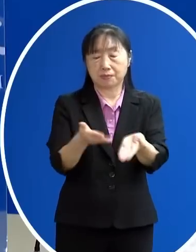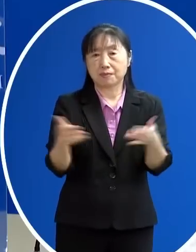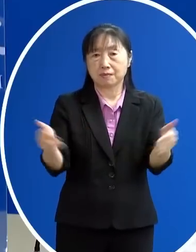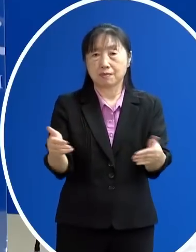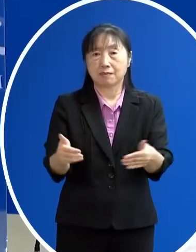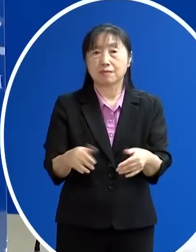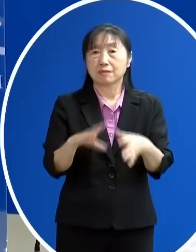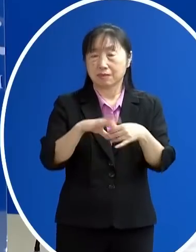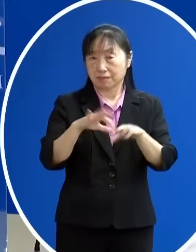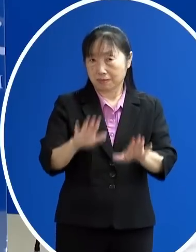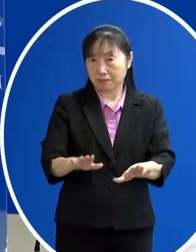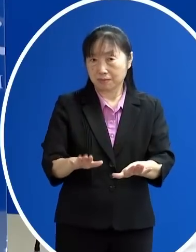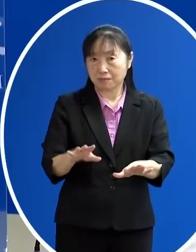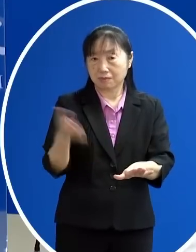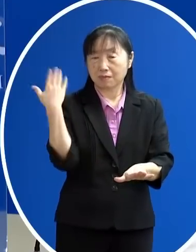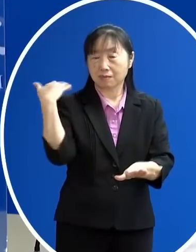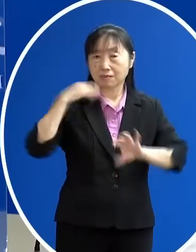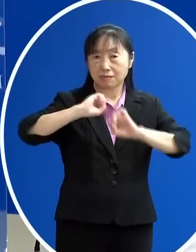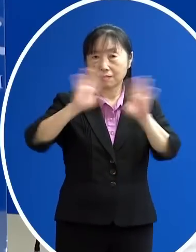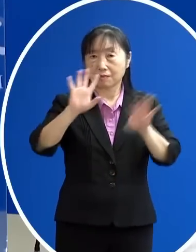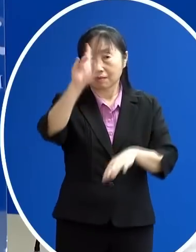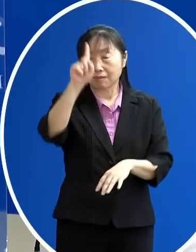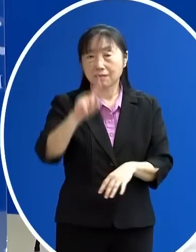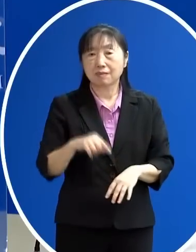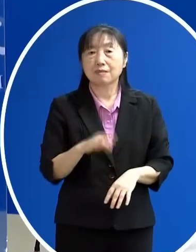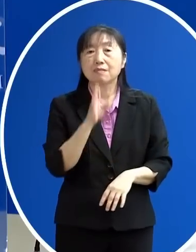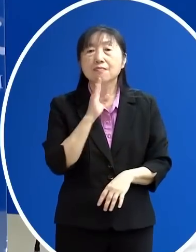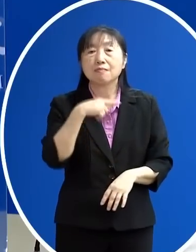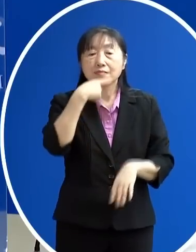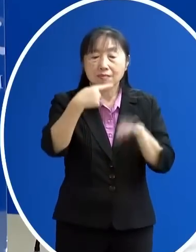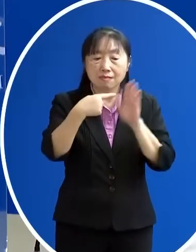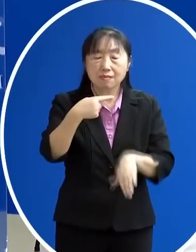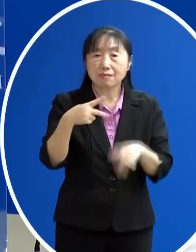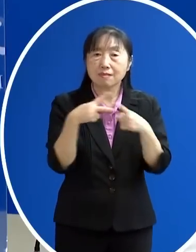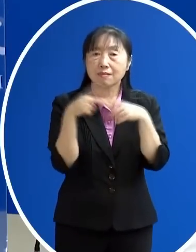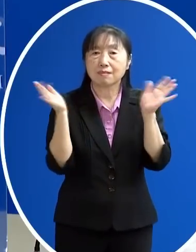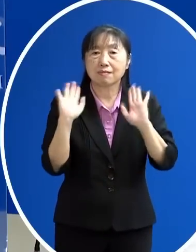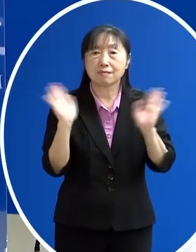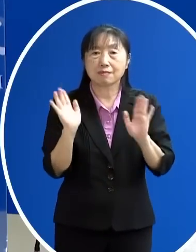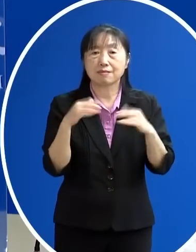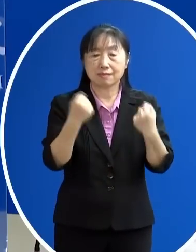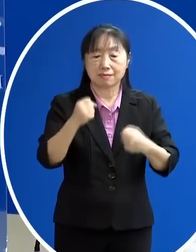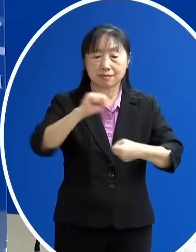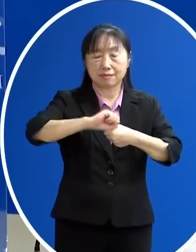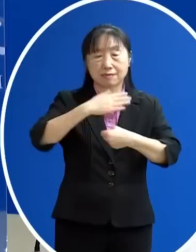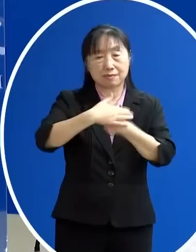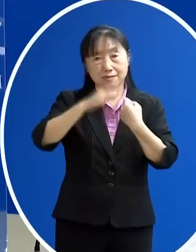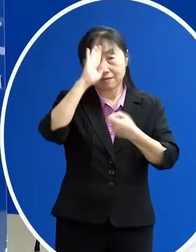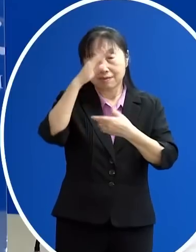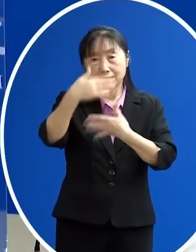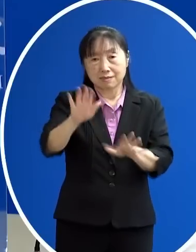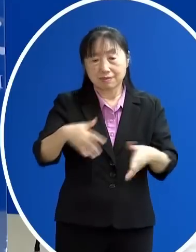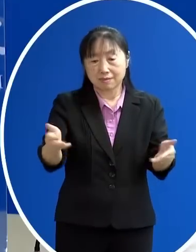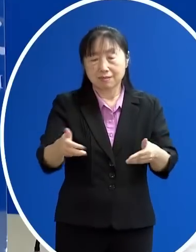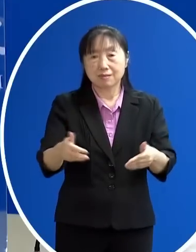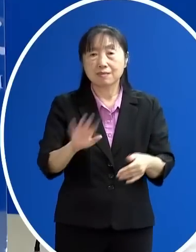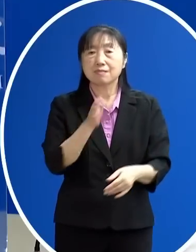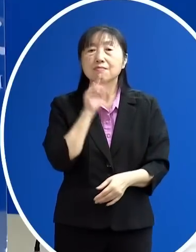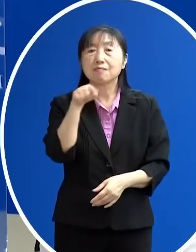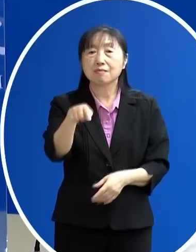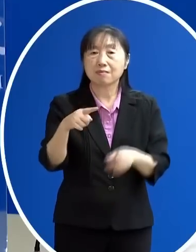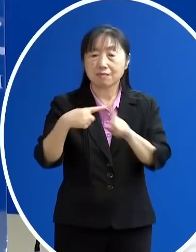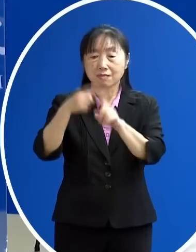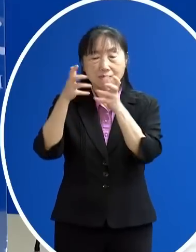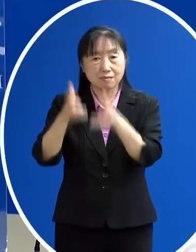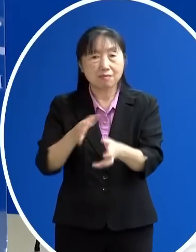補充 就是先前我們有公佈過一個小於1歲的一位小朋友 那還在家戶病房當中治療 不過這位